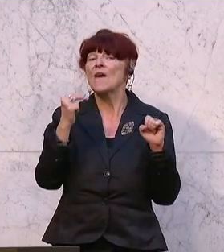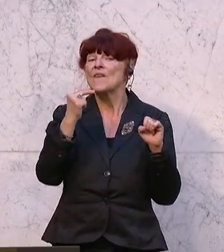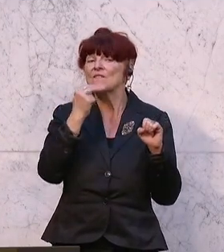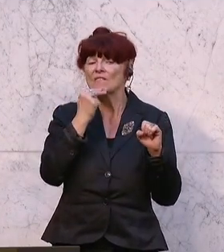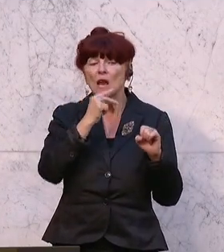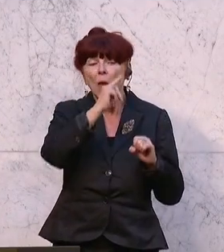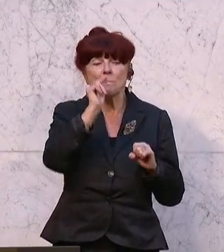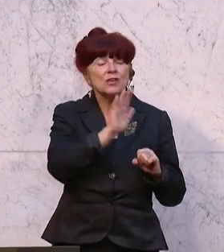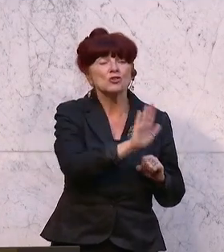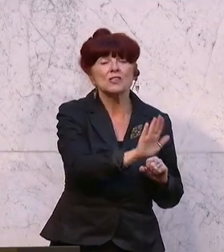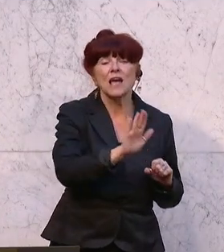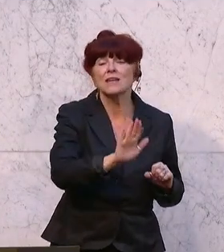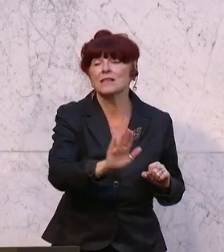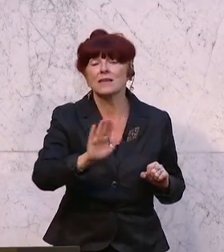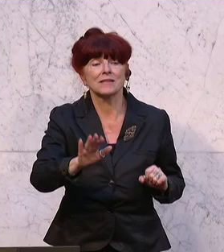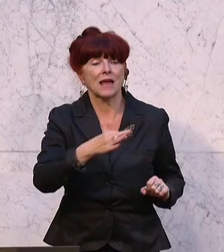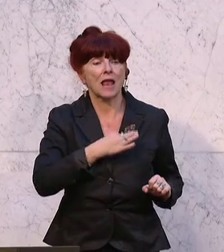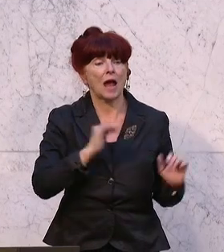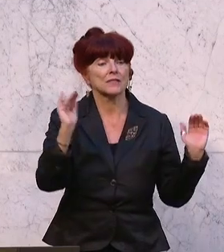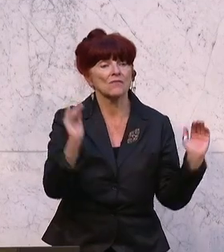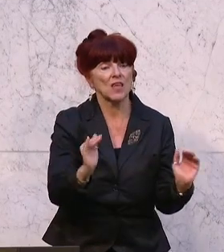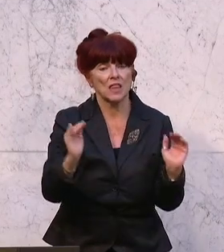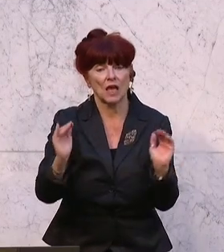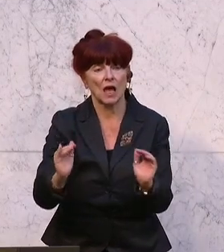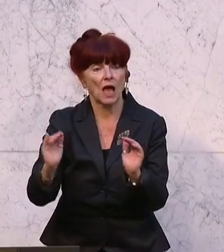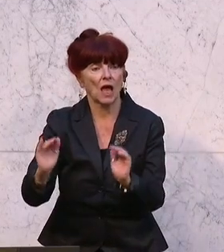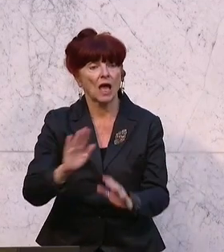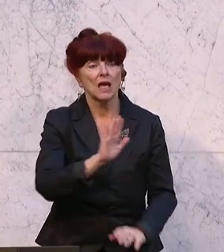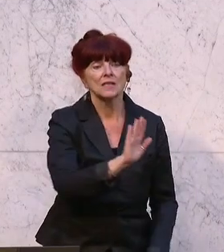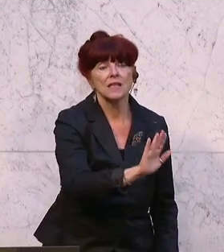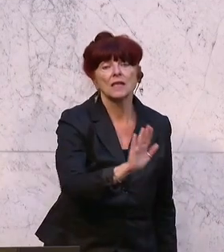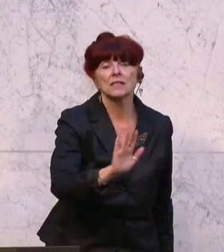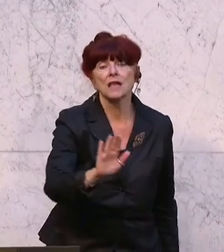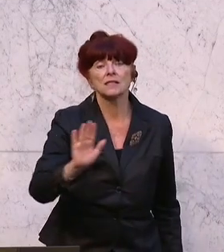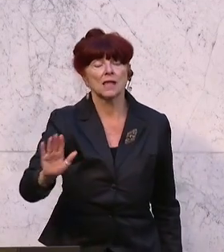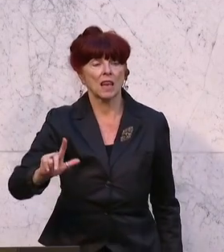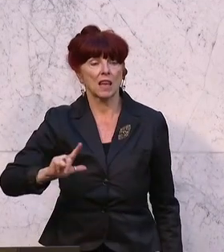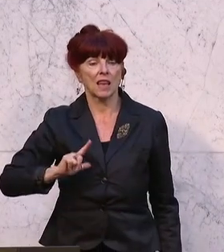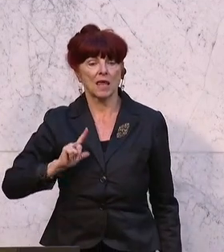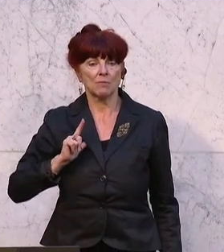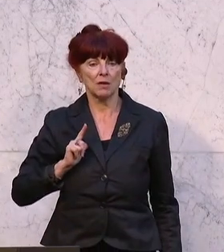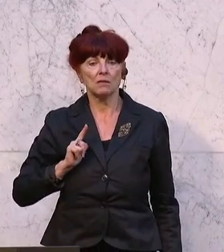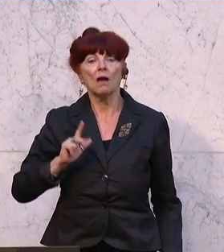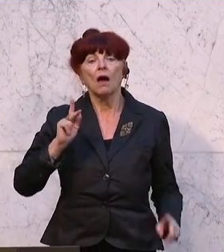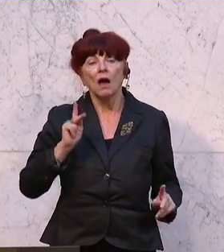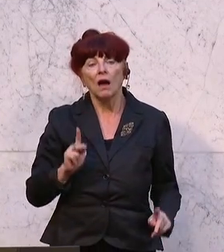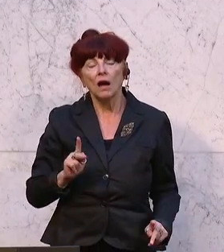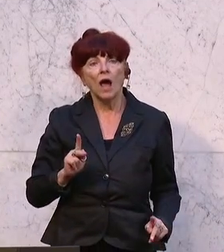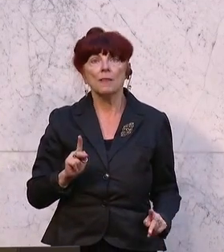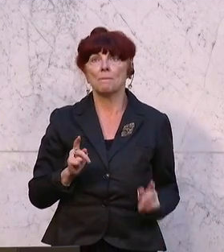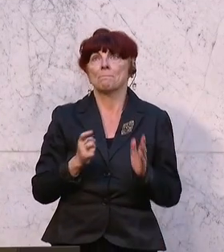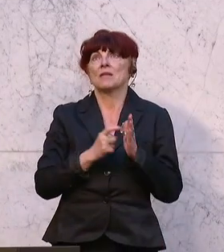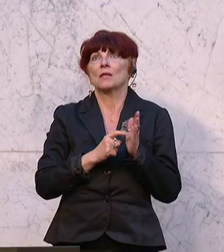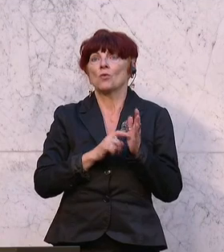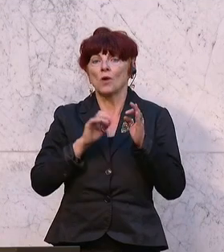der Menschen reduzieren, damit sie in ihrem Leben ihre Bedingungen haben können und